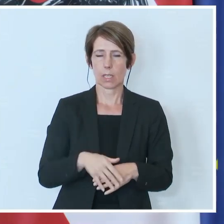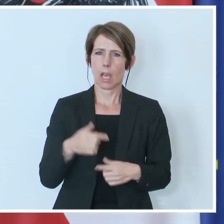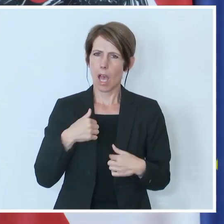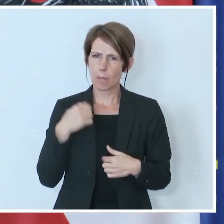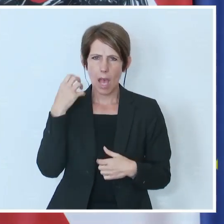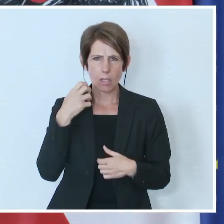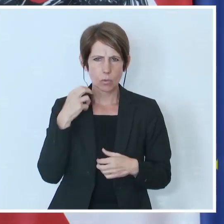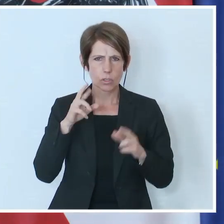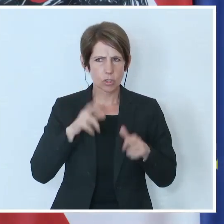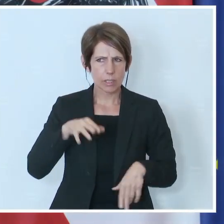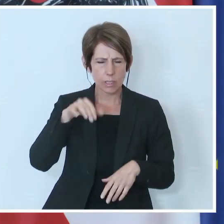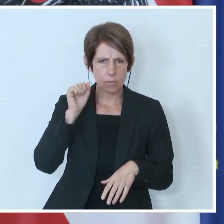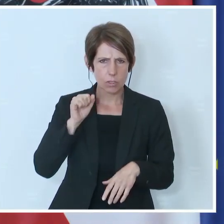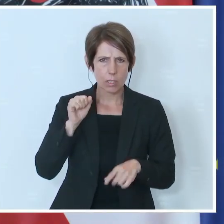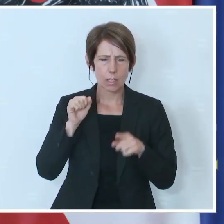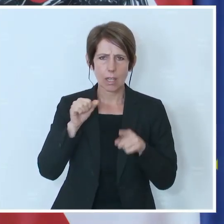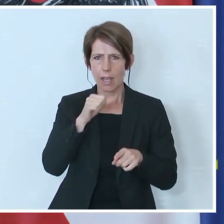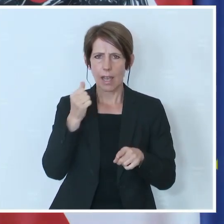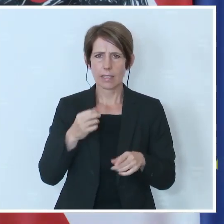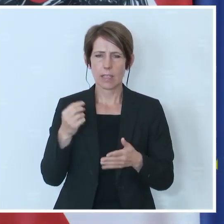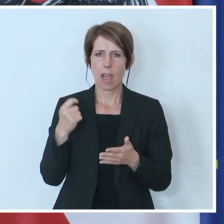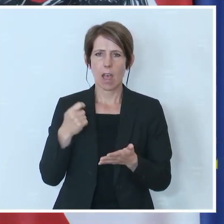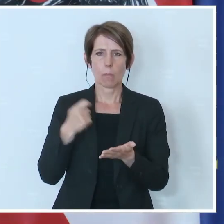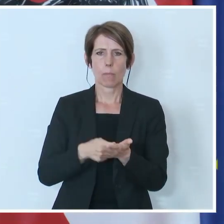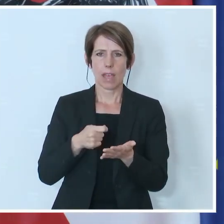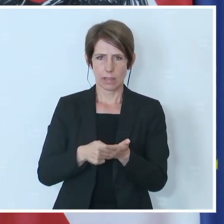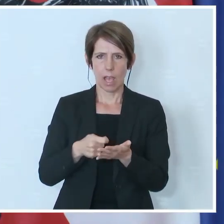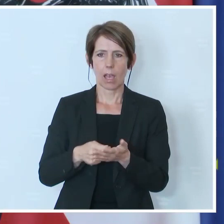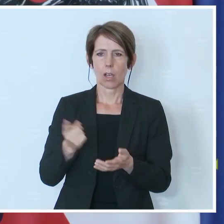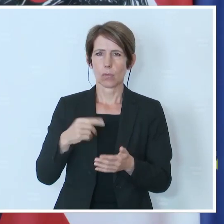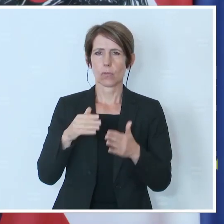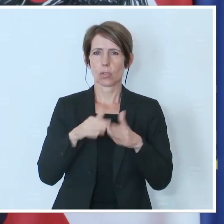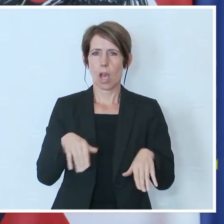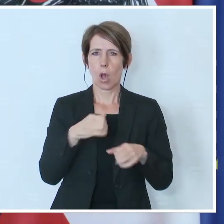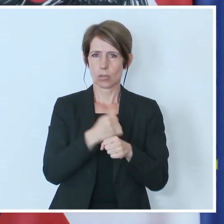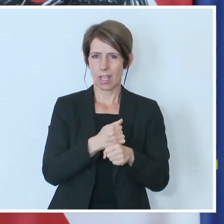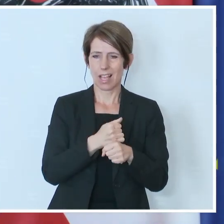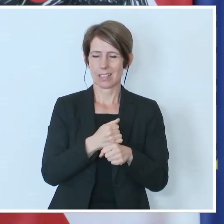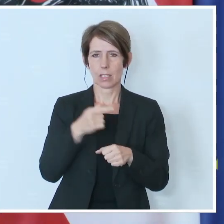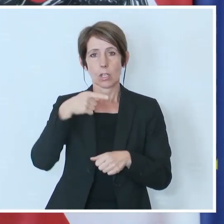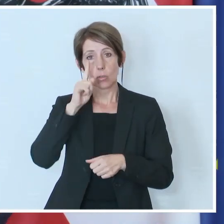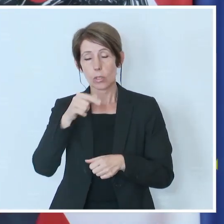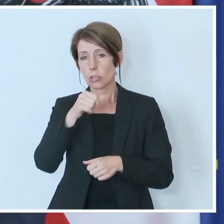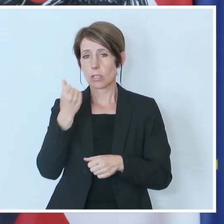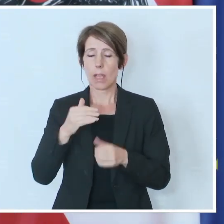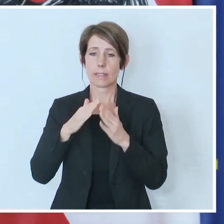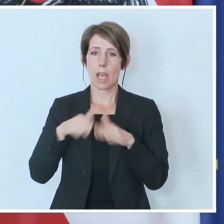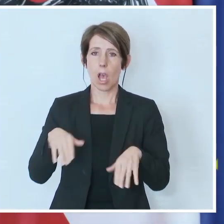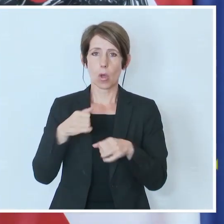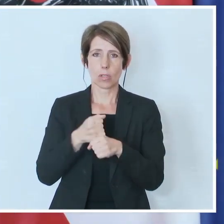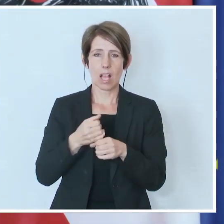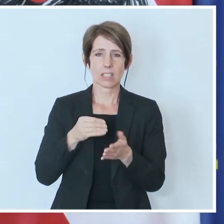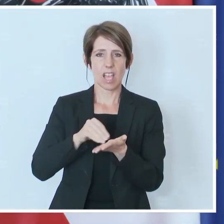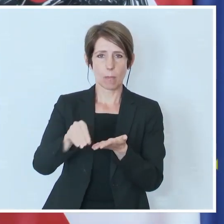verstanden habe. Es handelt sich hier um einen Beitrag der Haushalte. Deutschland heißt das Haushaltsabgabe. Und das ist